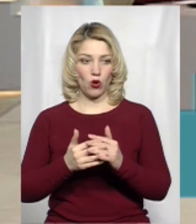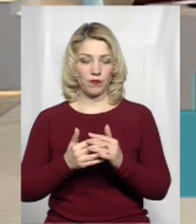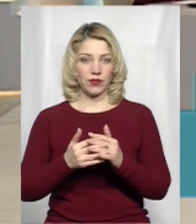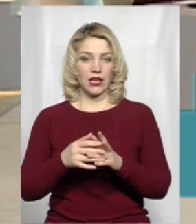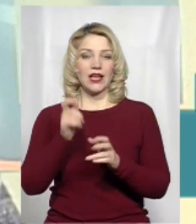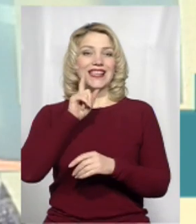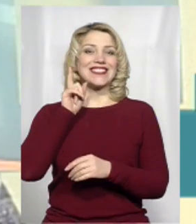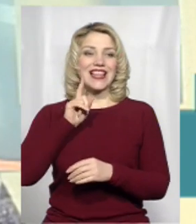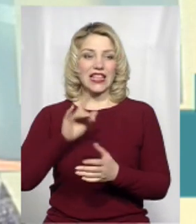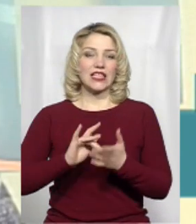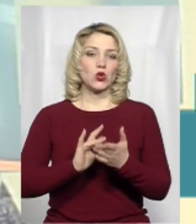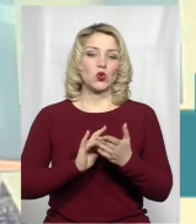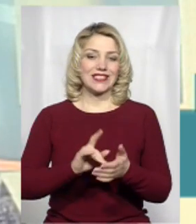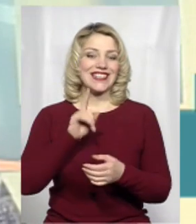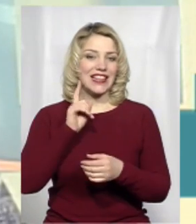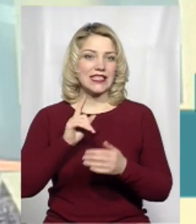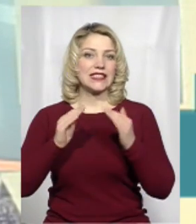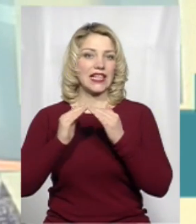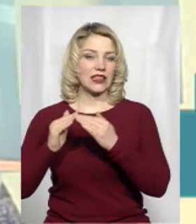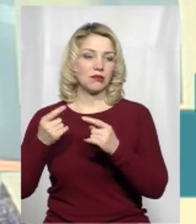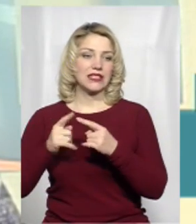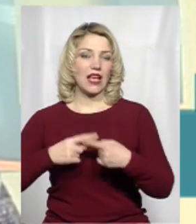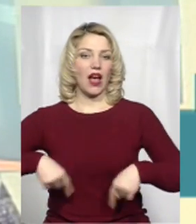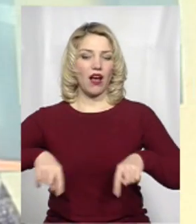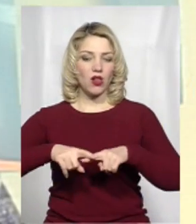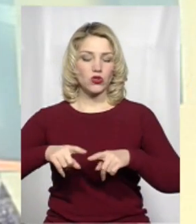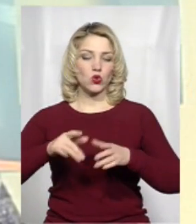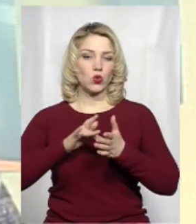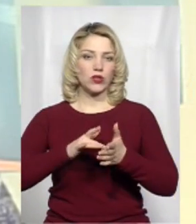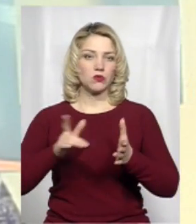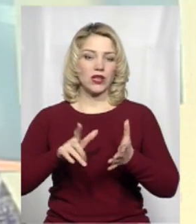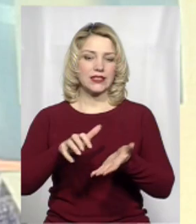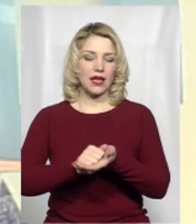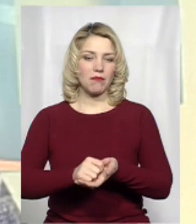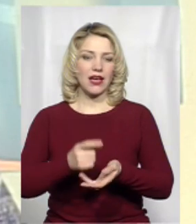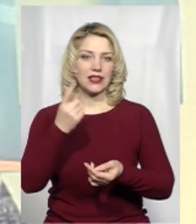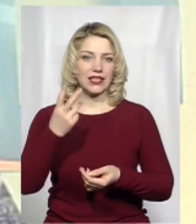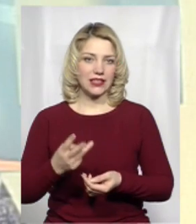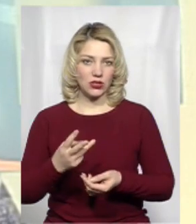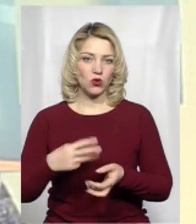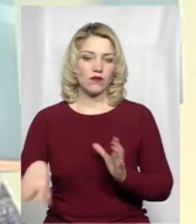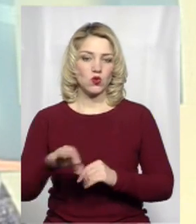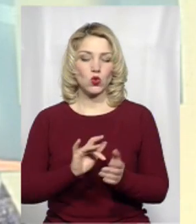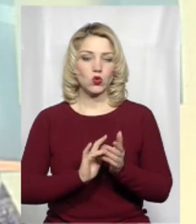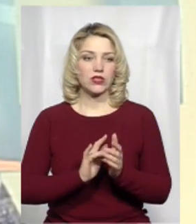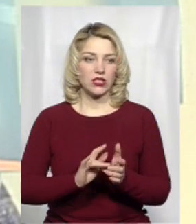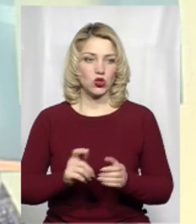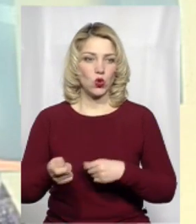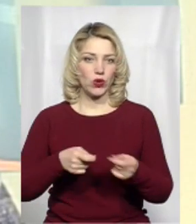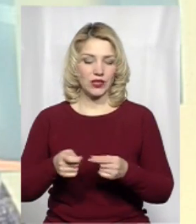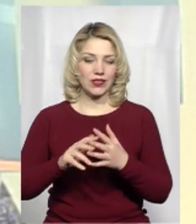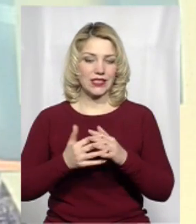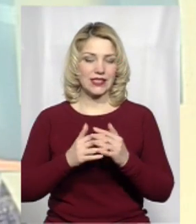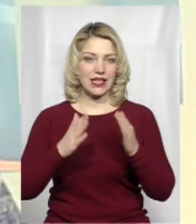Зелений туризм, зелені садиби – це галузь туризму, яка займає третину всього туристичного ринку. Сільська